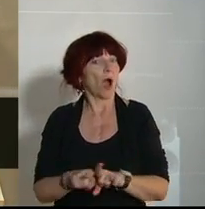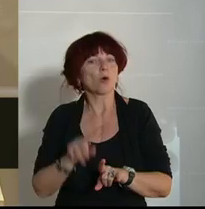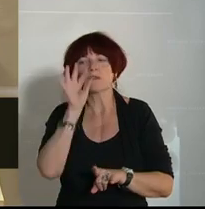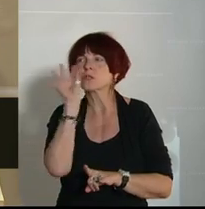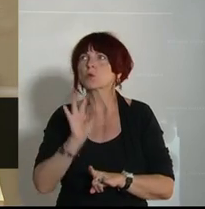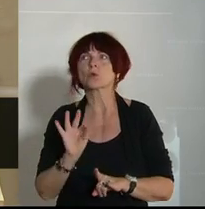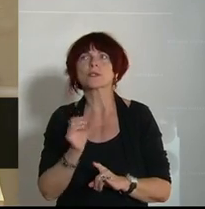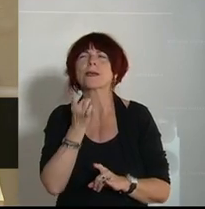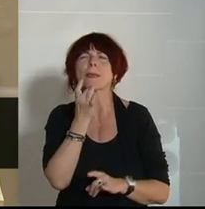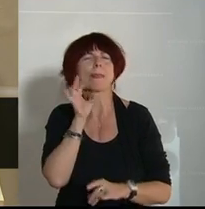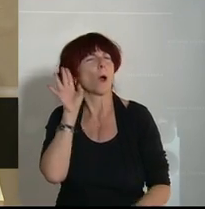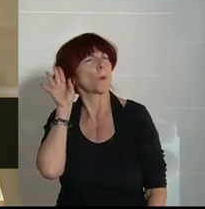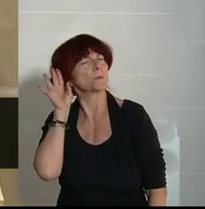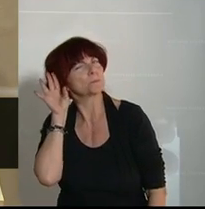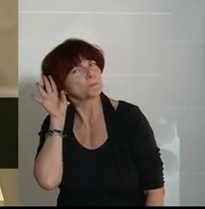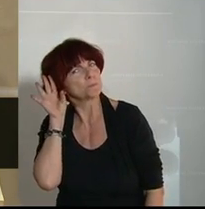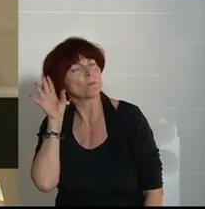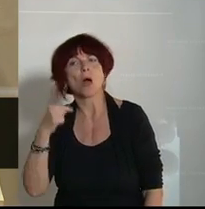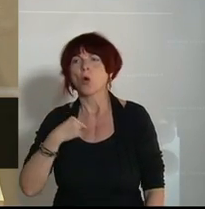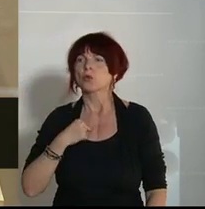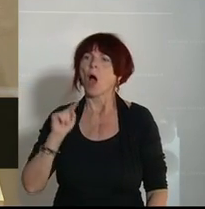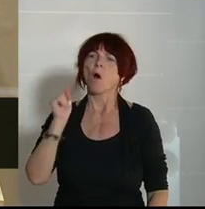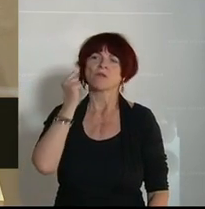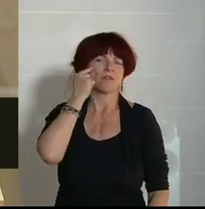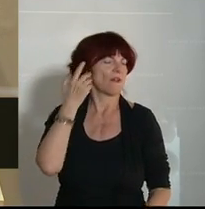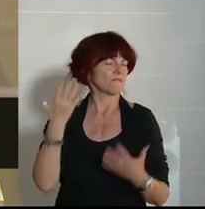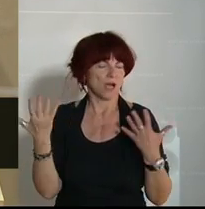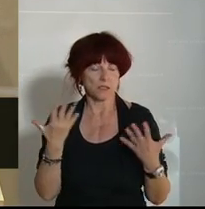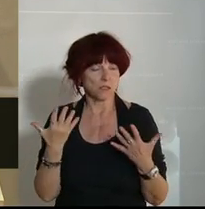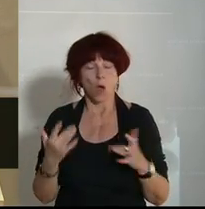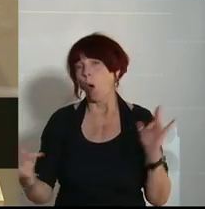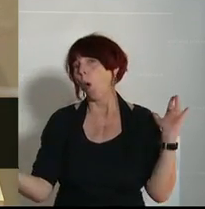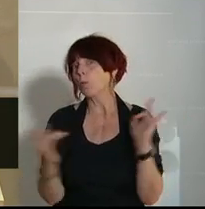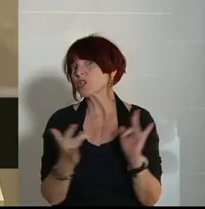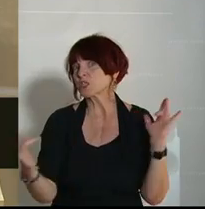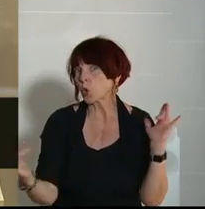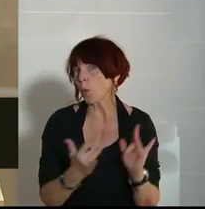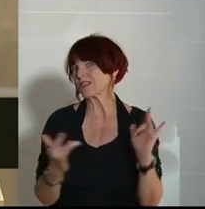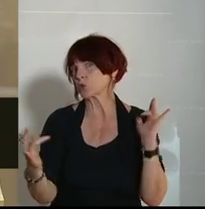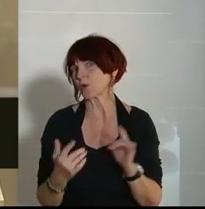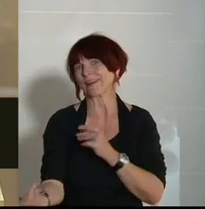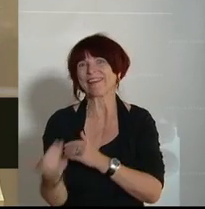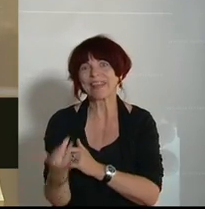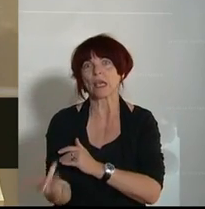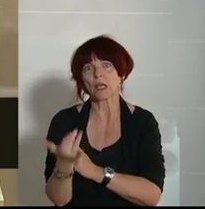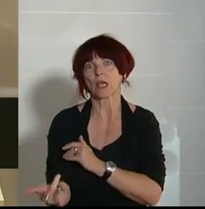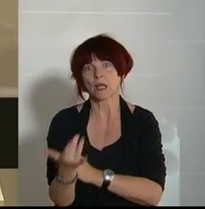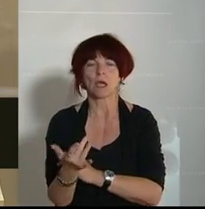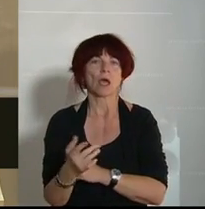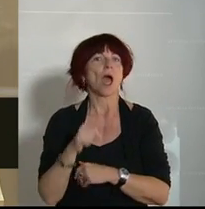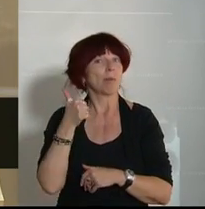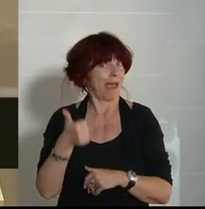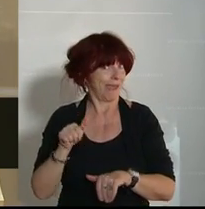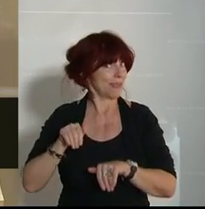wissen Sie was mir aufgefallen ist, normalerweise sagt man, die Opposition, die kritisiert alles immer nur. Heute ist mir aufgefallen, da sitzt eine